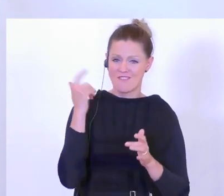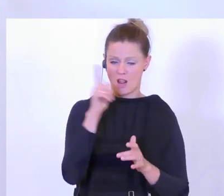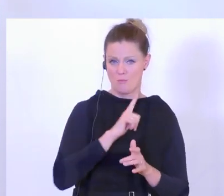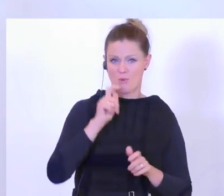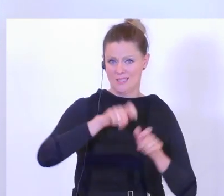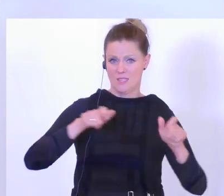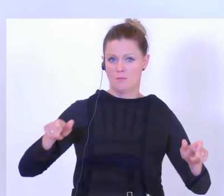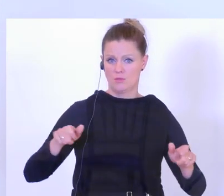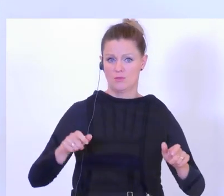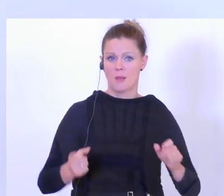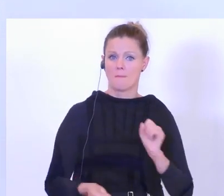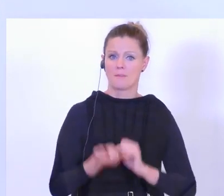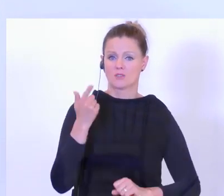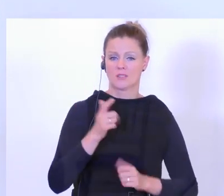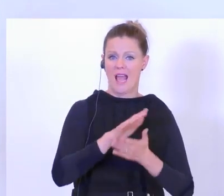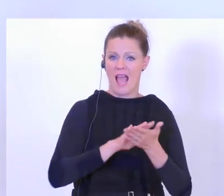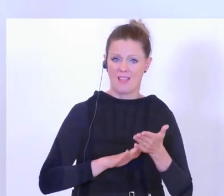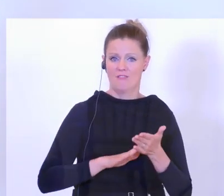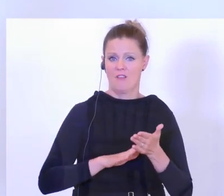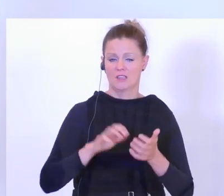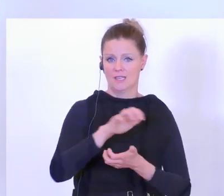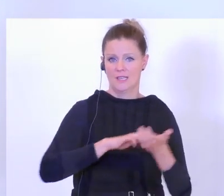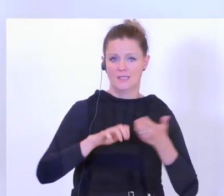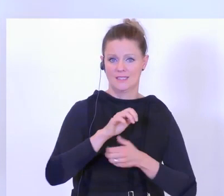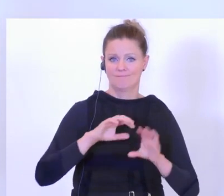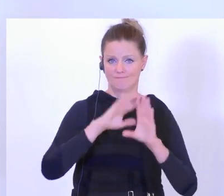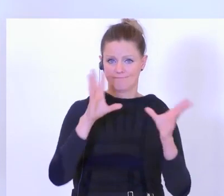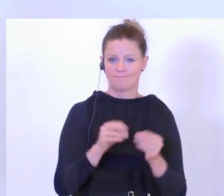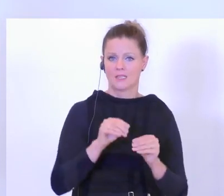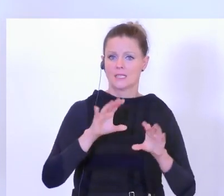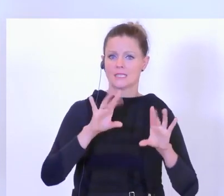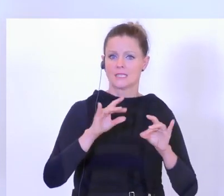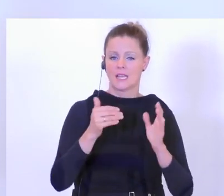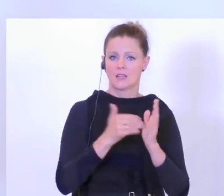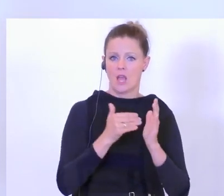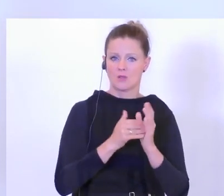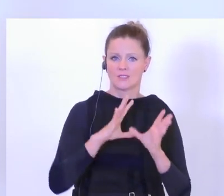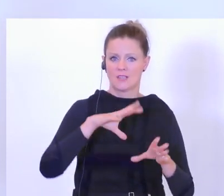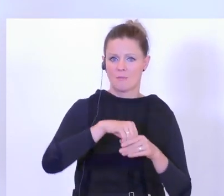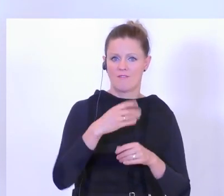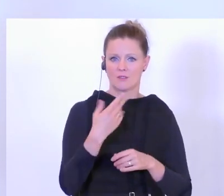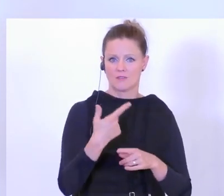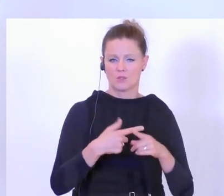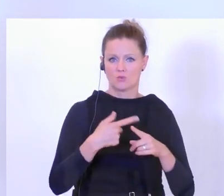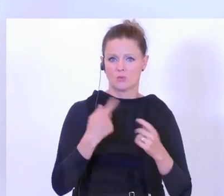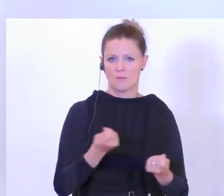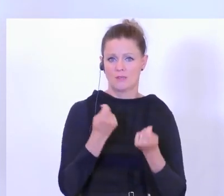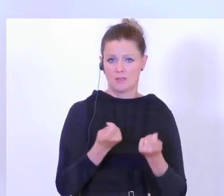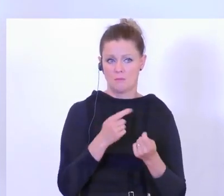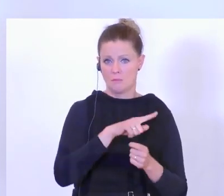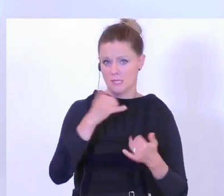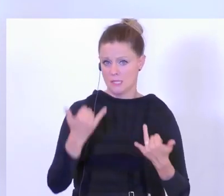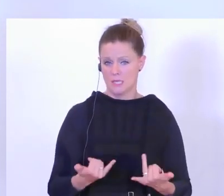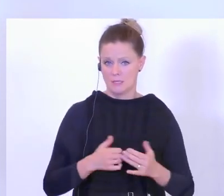zu Beginn der Krise, das ist auch gelungen, 10.000 waren insgesamt an 24 Stunden Betrieb im Einsatz und sind es auch jetzt noch jeden Tag.